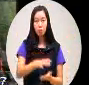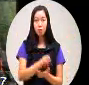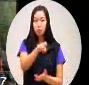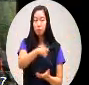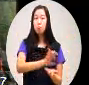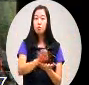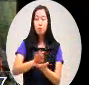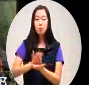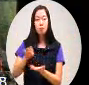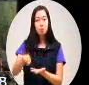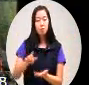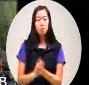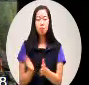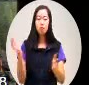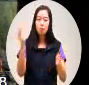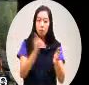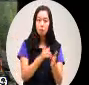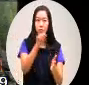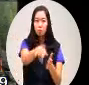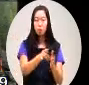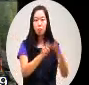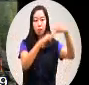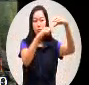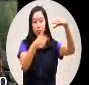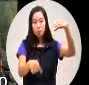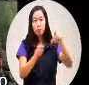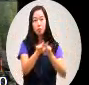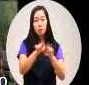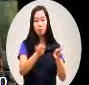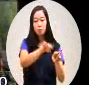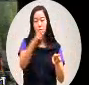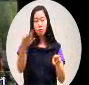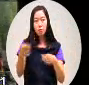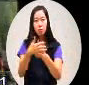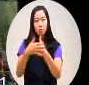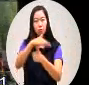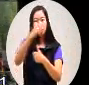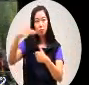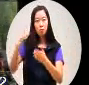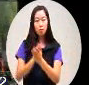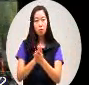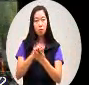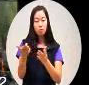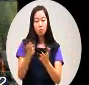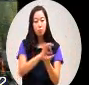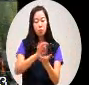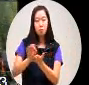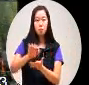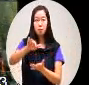费啊一直到藤枝到宝山呢是六百多万